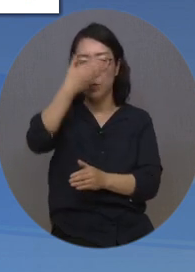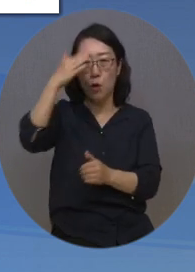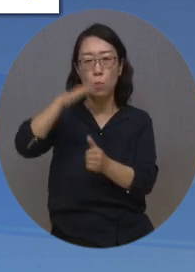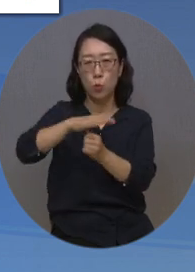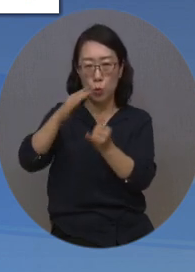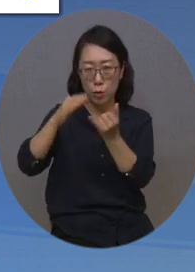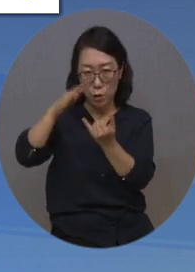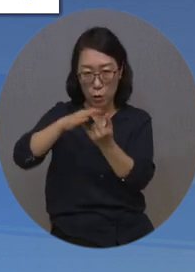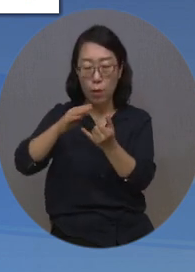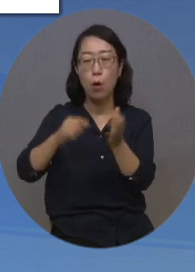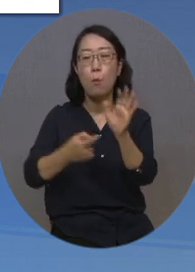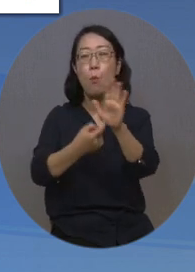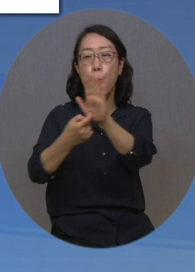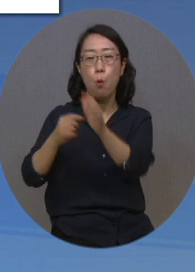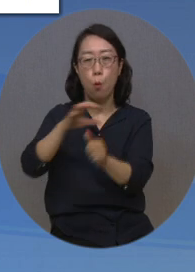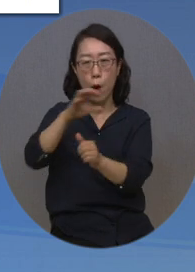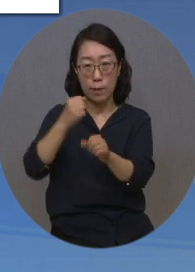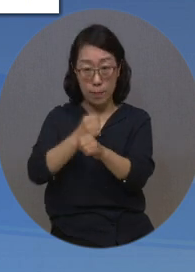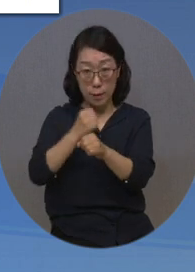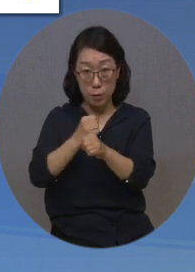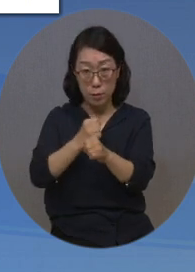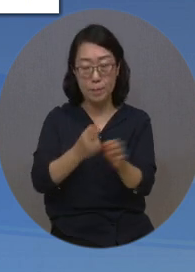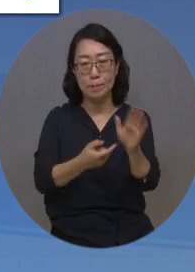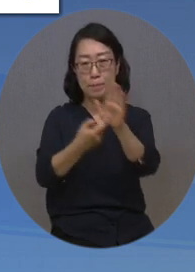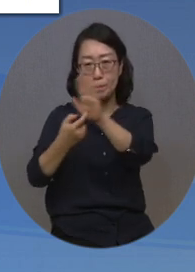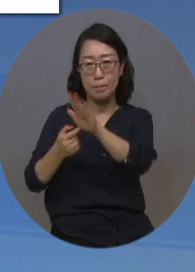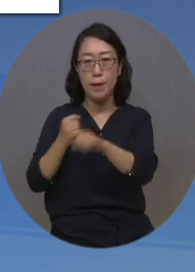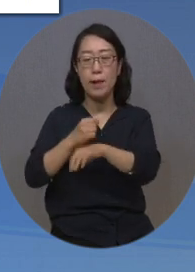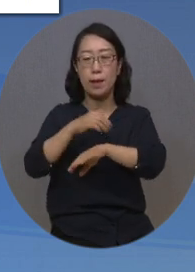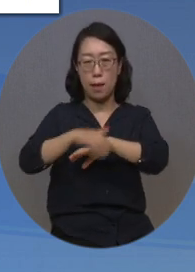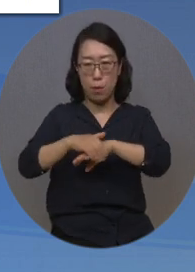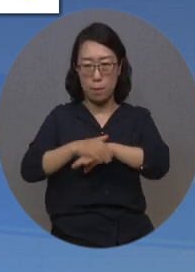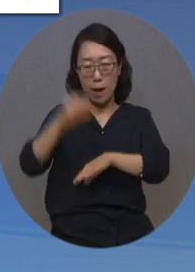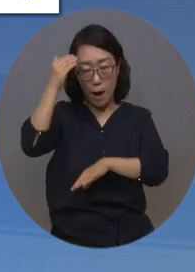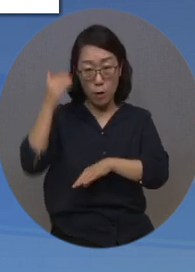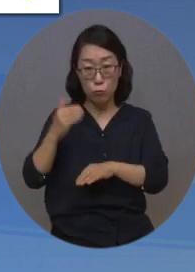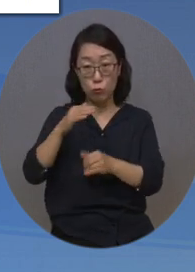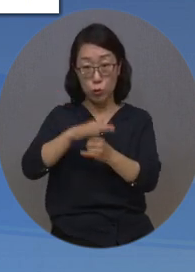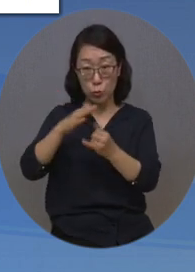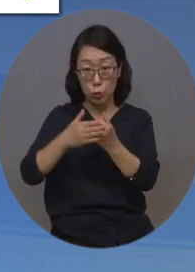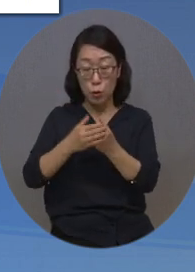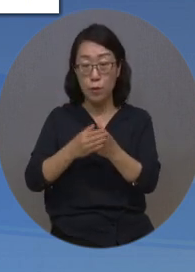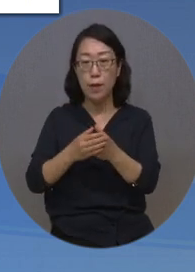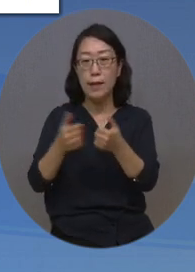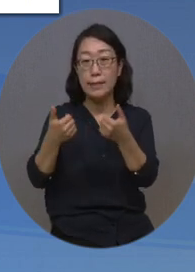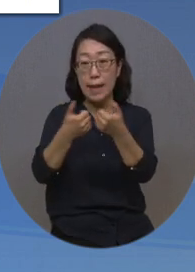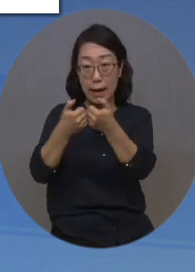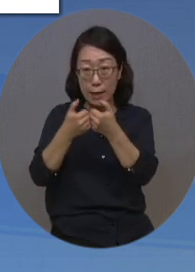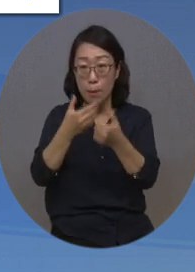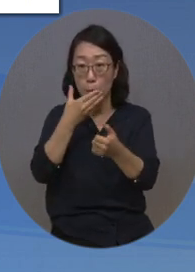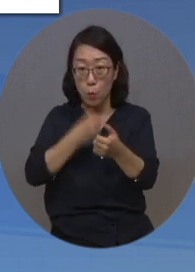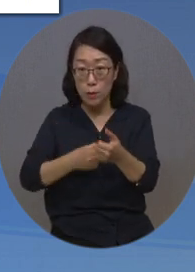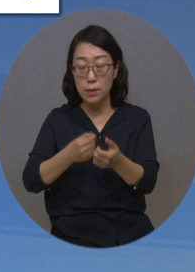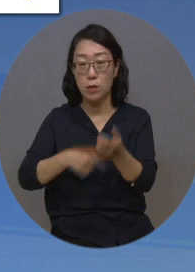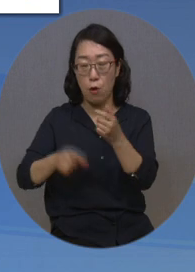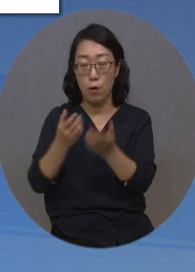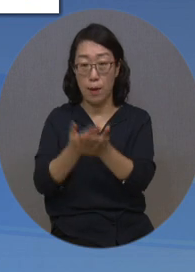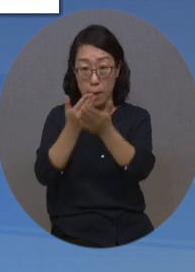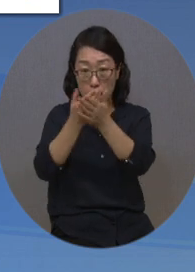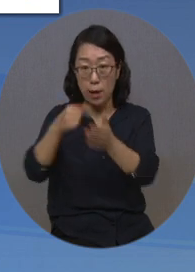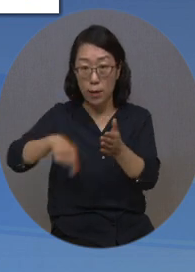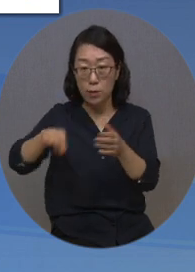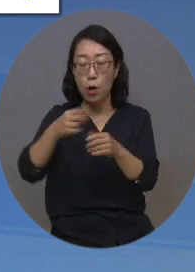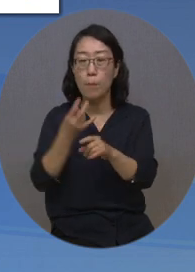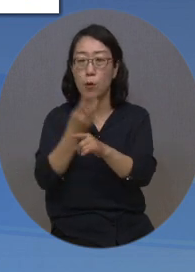정책을 홍보할 예정입니다. 아울러 한국청소년상담복지개발원을 통해 편의점 종사자 대상